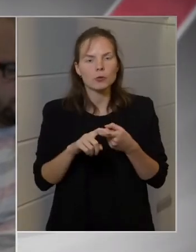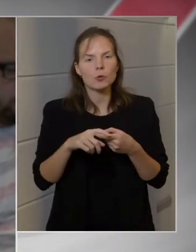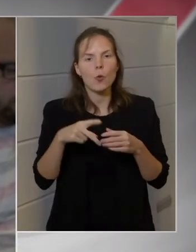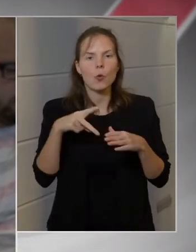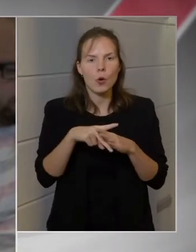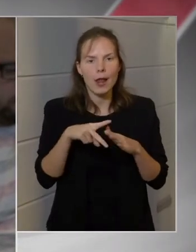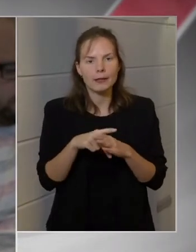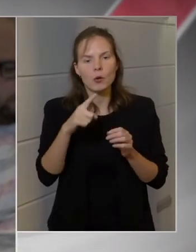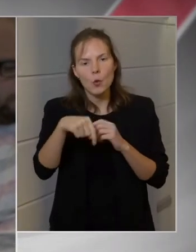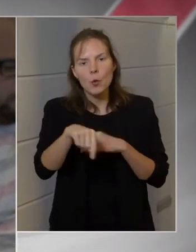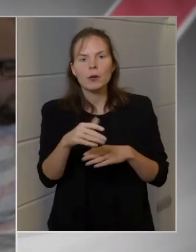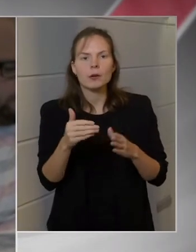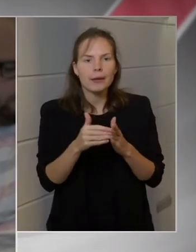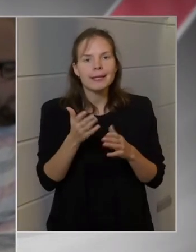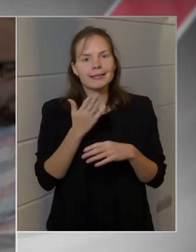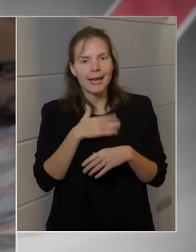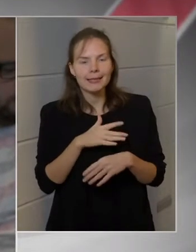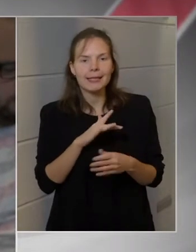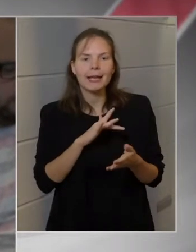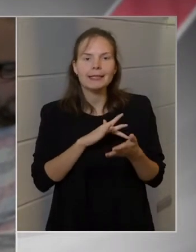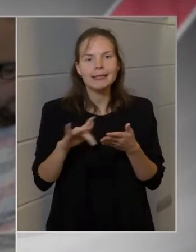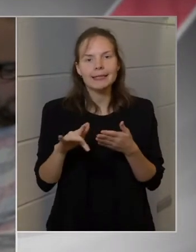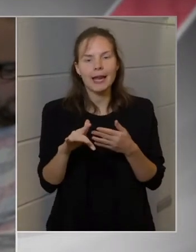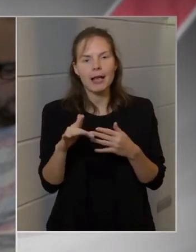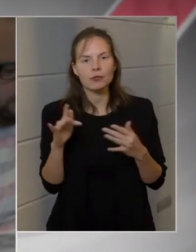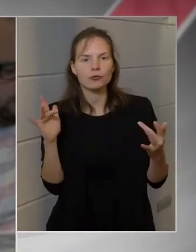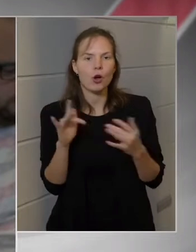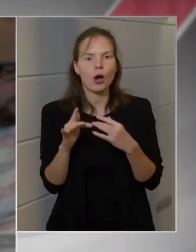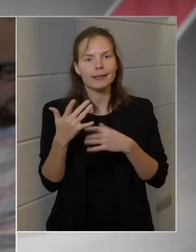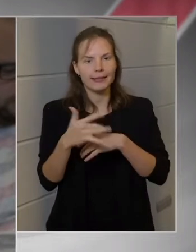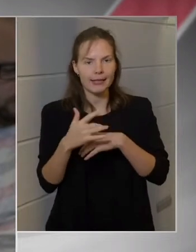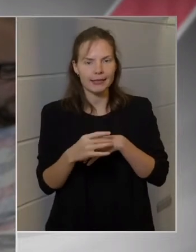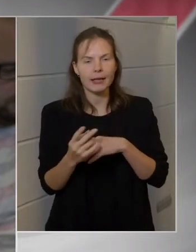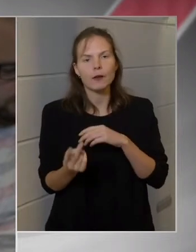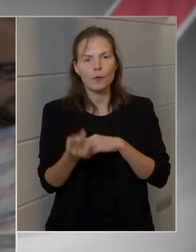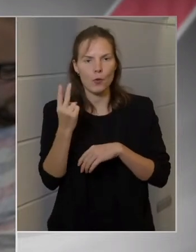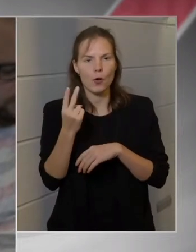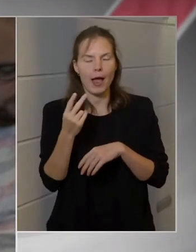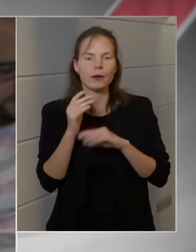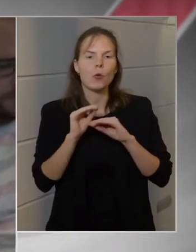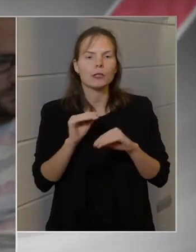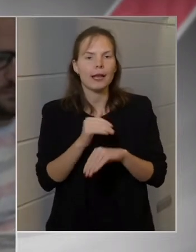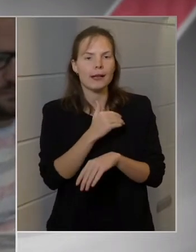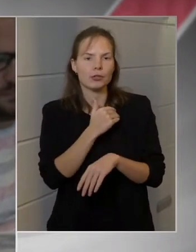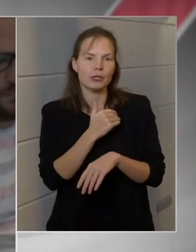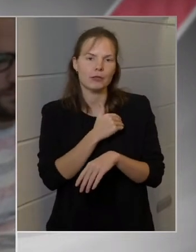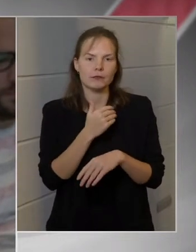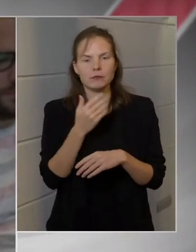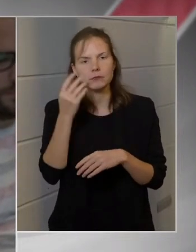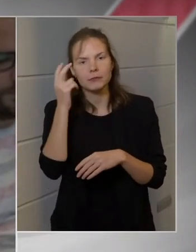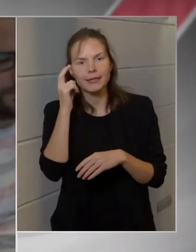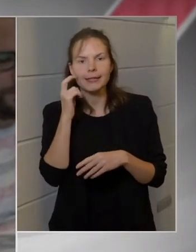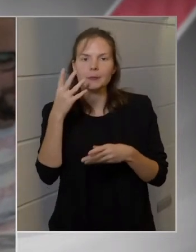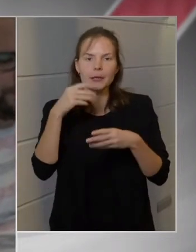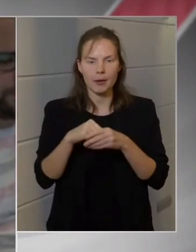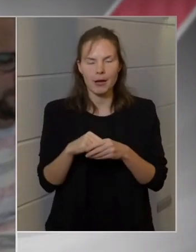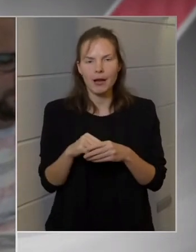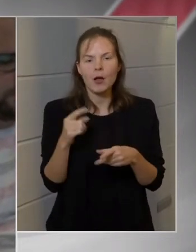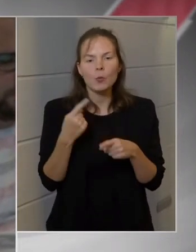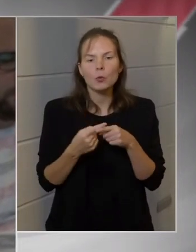még szeretnének ingyenes antitesztelést, elsősorban az oktatási intézményekben, és azt is, hogy ne kelljen